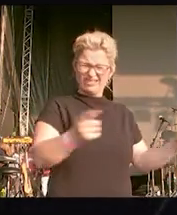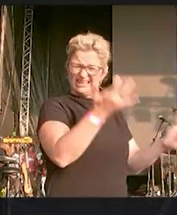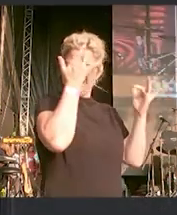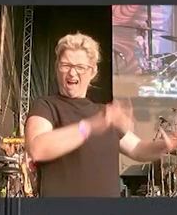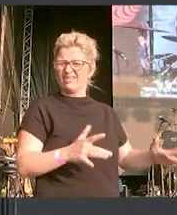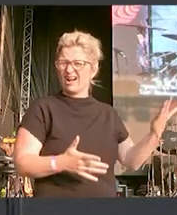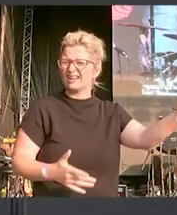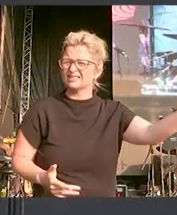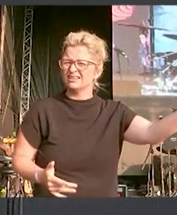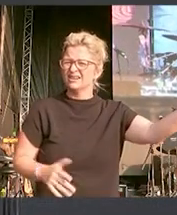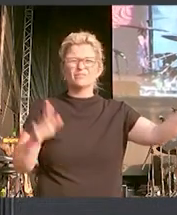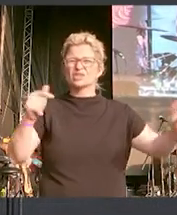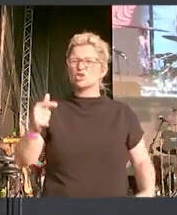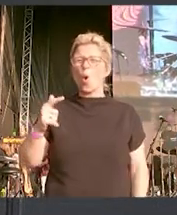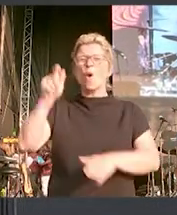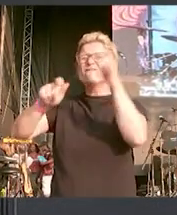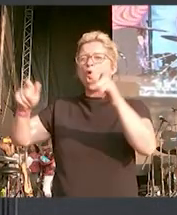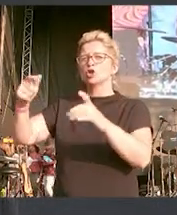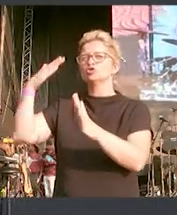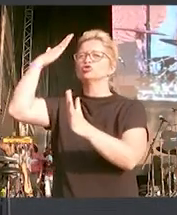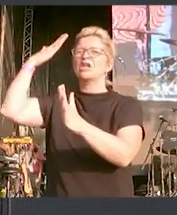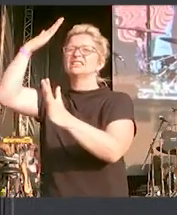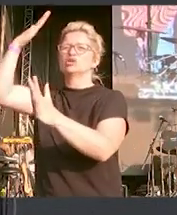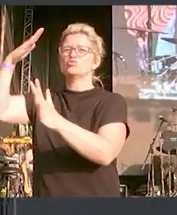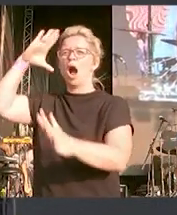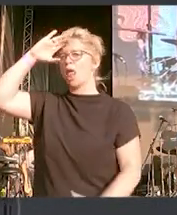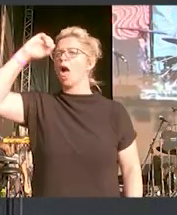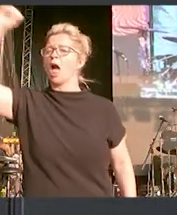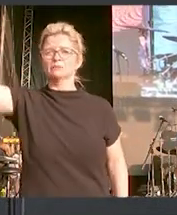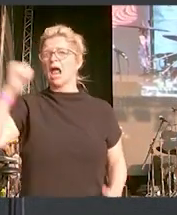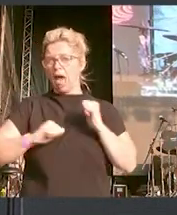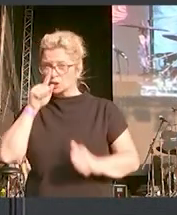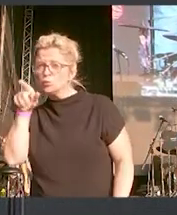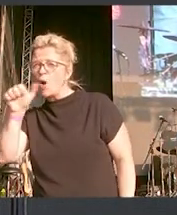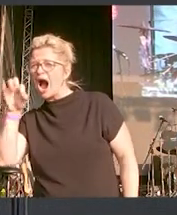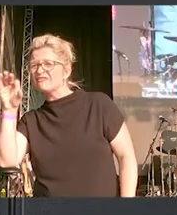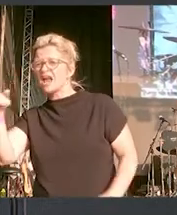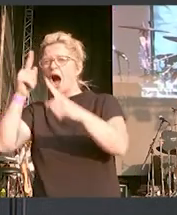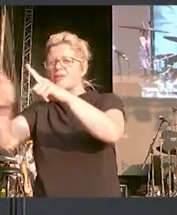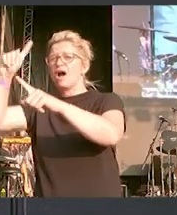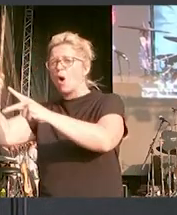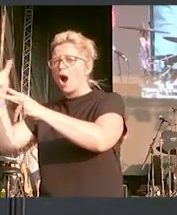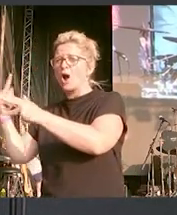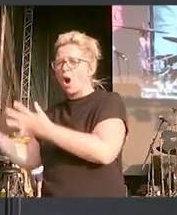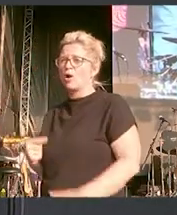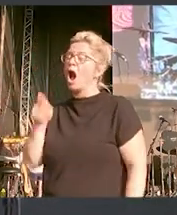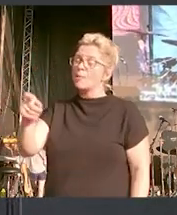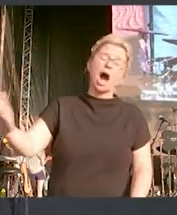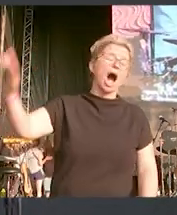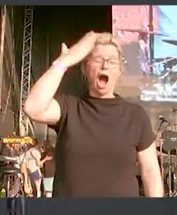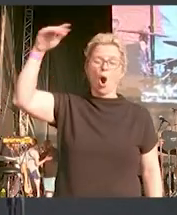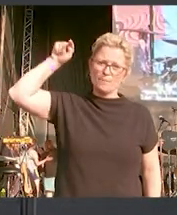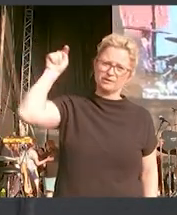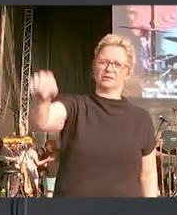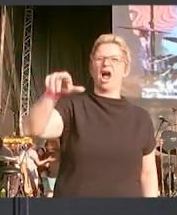Das ist ein völkisches Gedankengut, das leider nicht nur die AfD bedient, aber ist vor allem sie, die ein